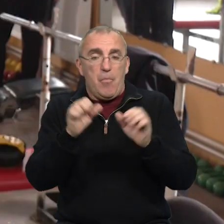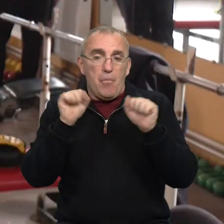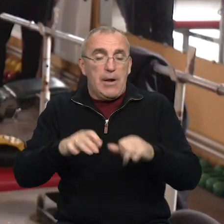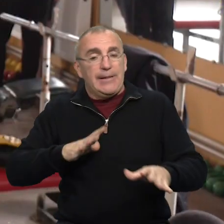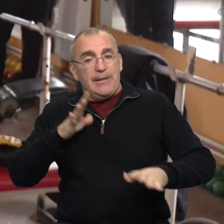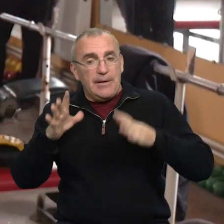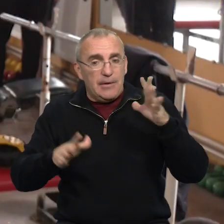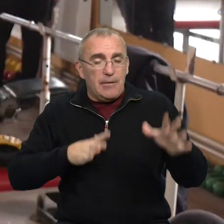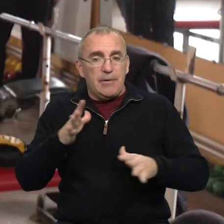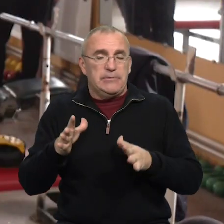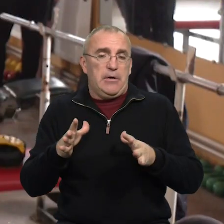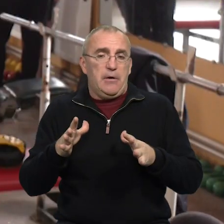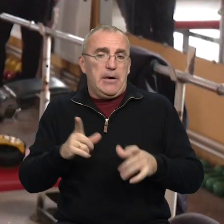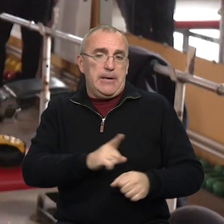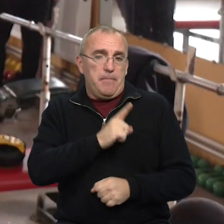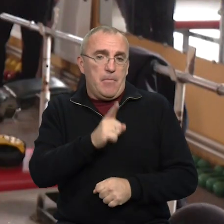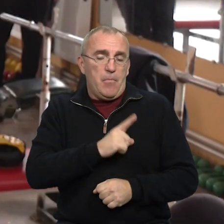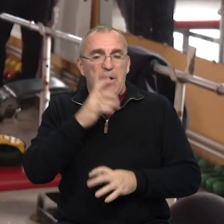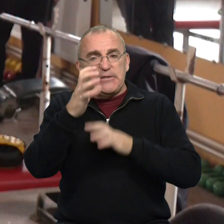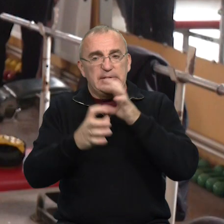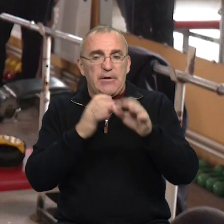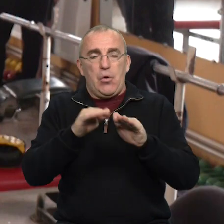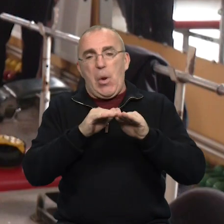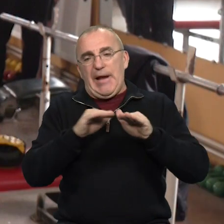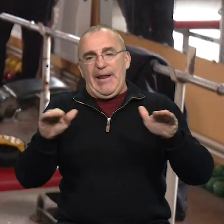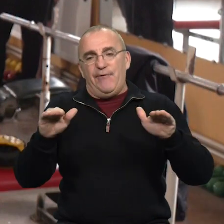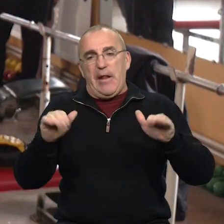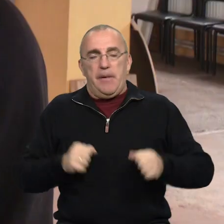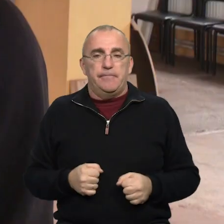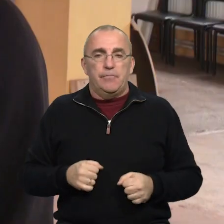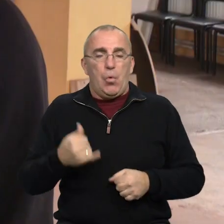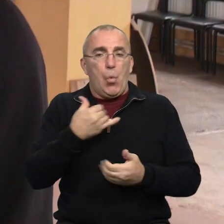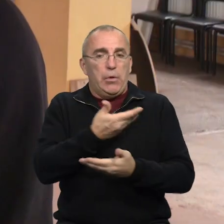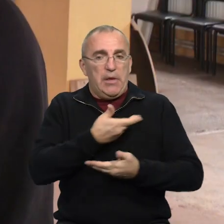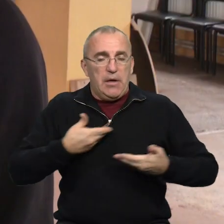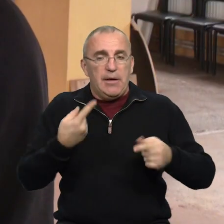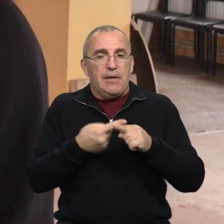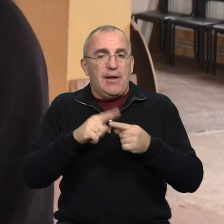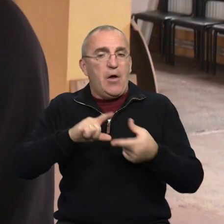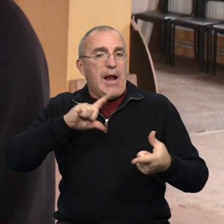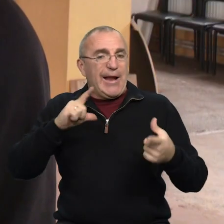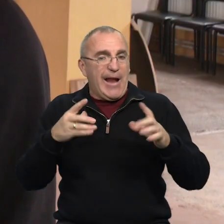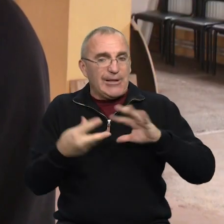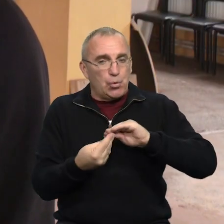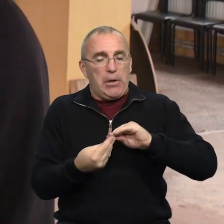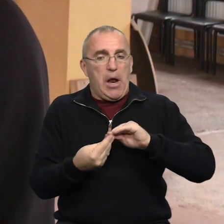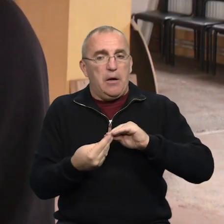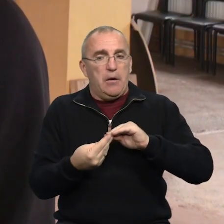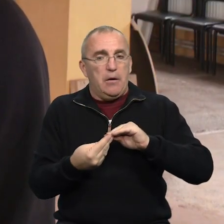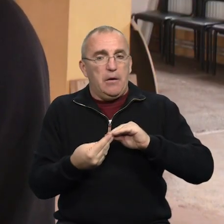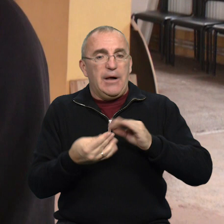можливість тренуватися з майстрами світового рівня. У нас таких результатів